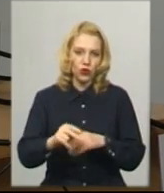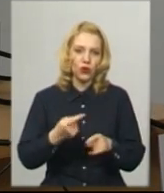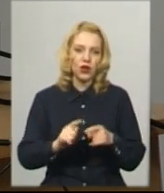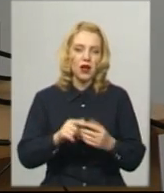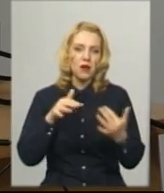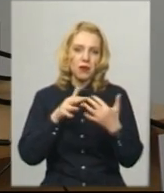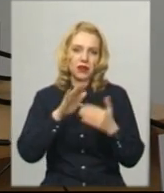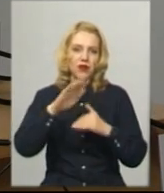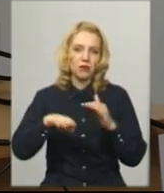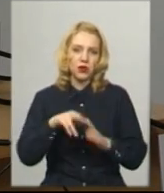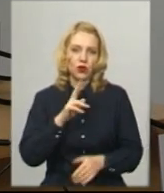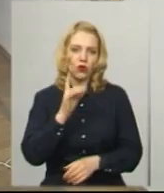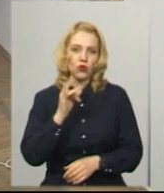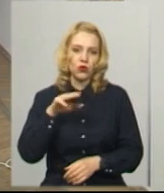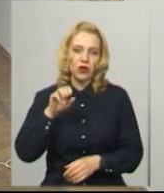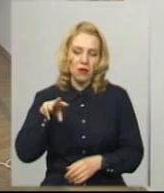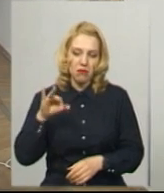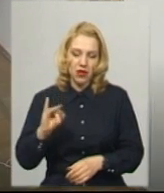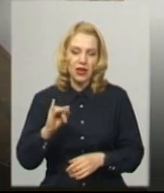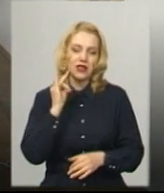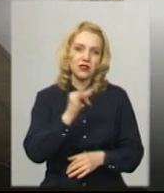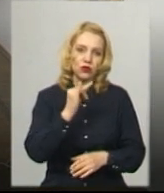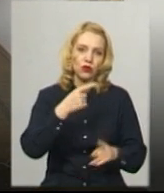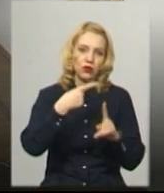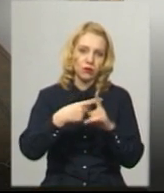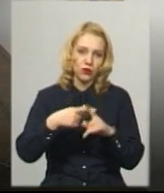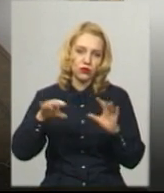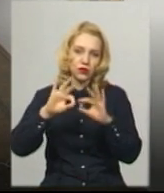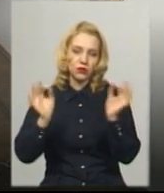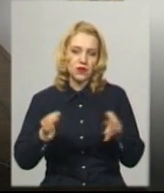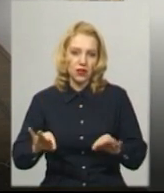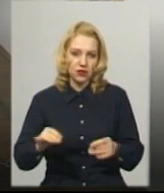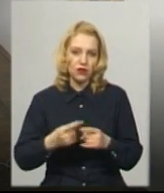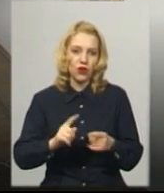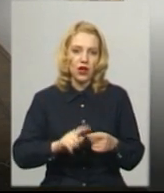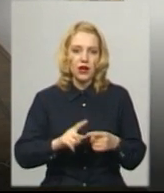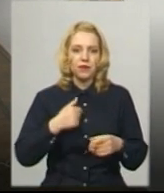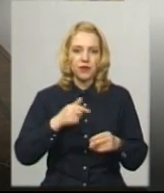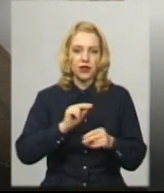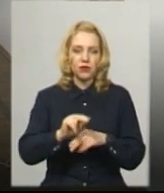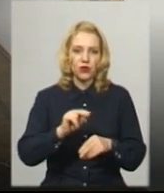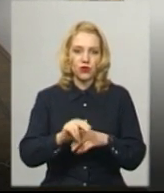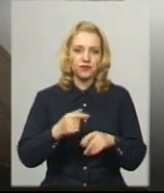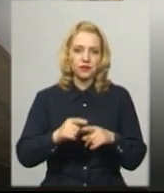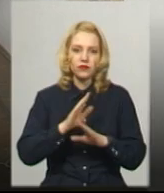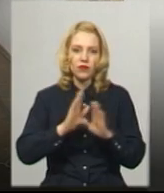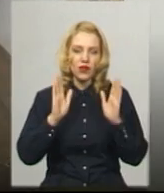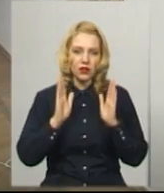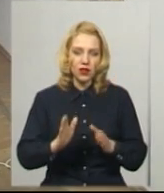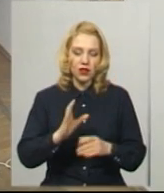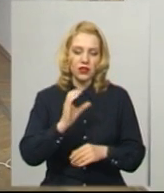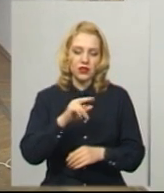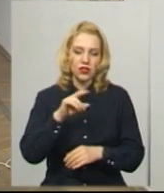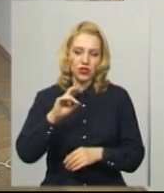крутами. Історія та мистецтво». Ми проводимо мистецтвий урок по крутам не тільки у січні, а й